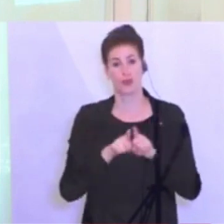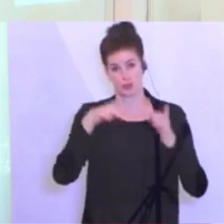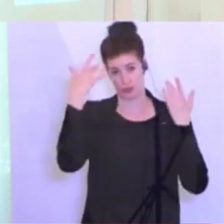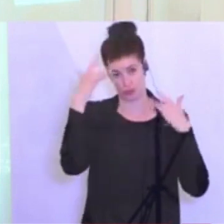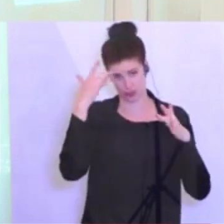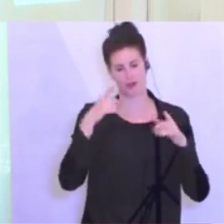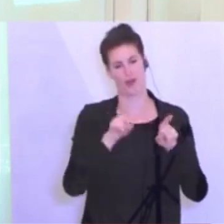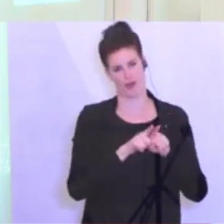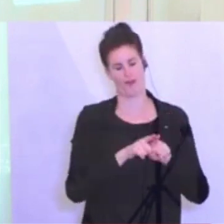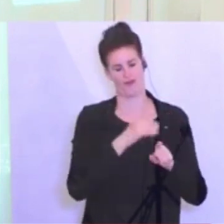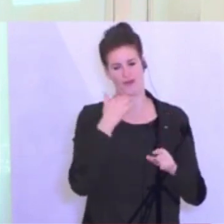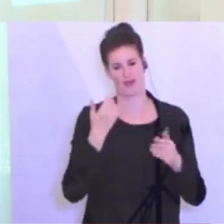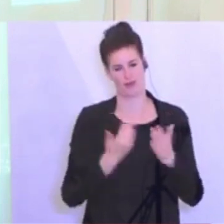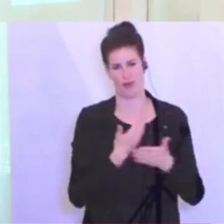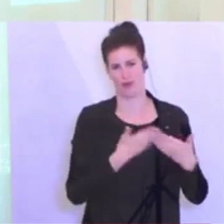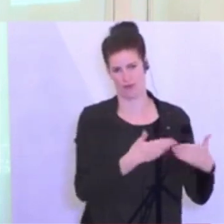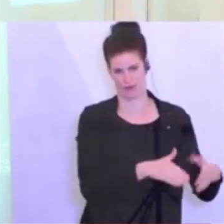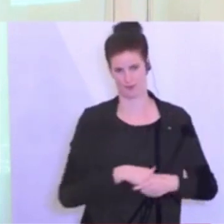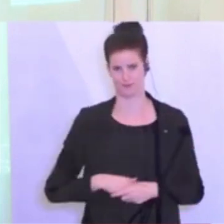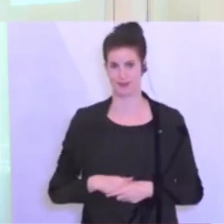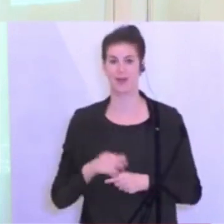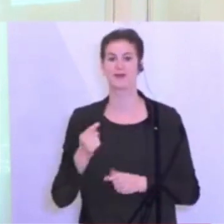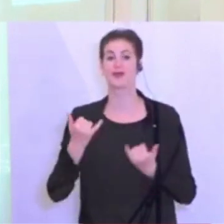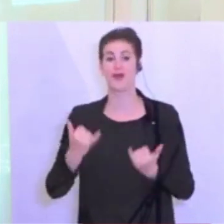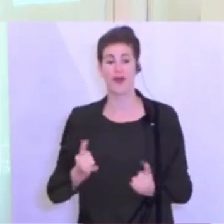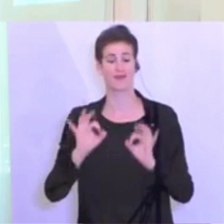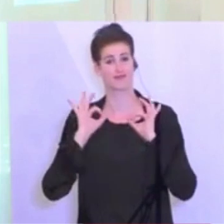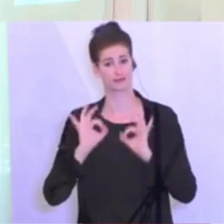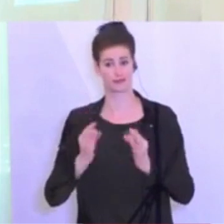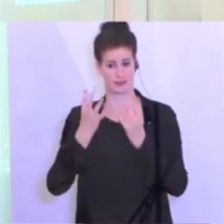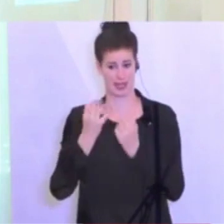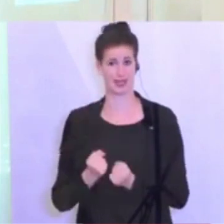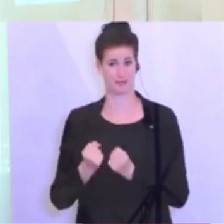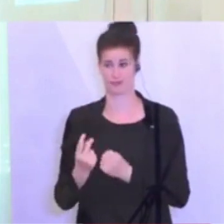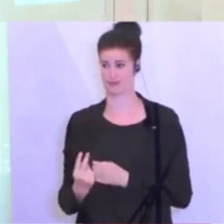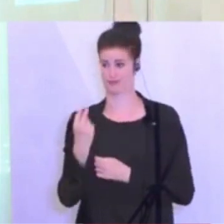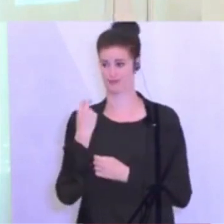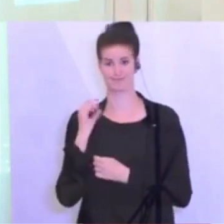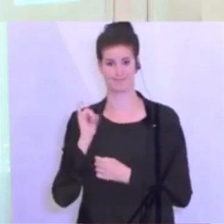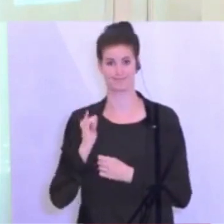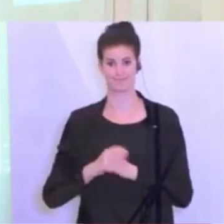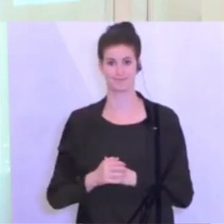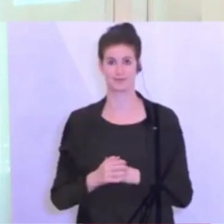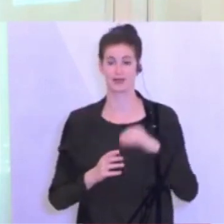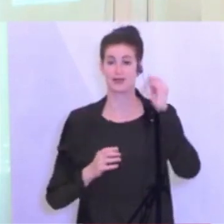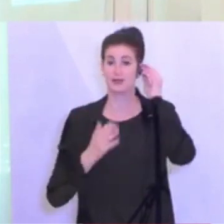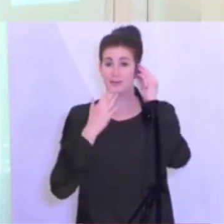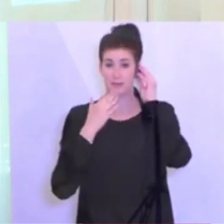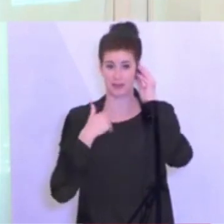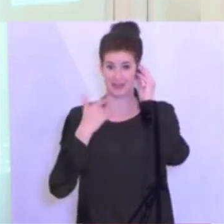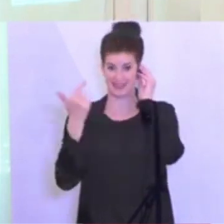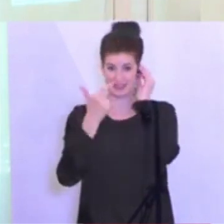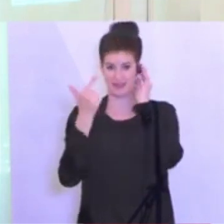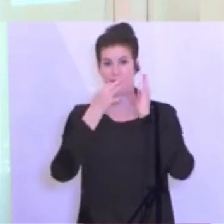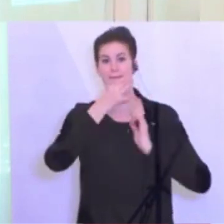Kulturveranstaltungen. Also heute eine gute Zwischenbilanz und ich möchte Ihnen das vielleicht mit zwei Bildern kurz